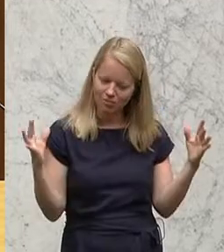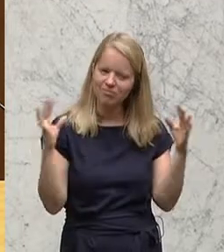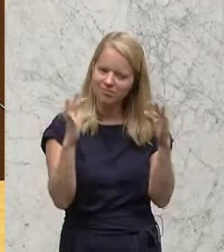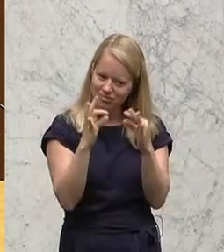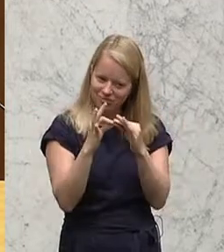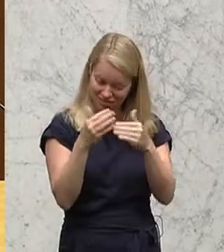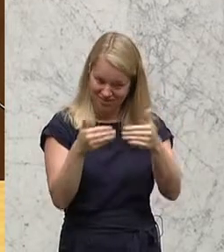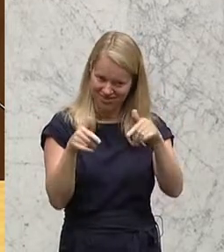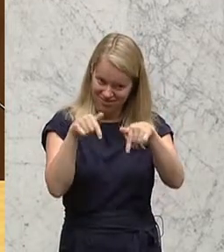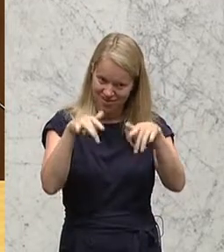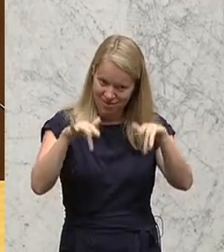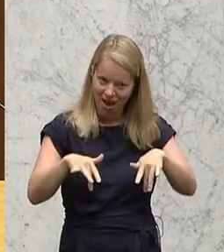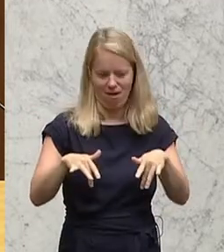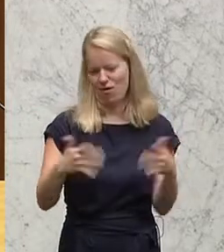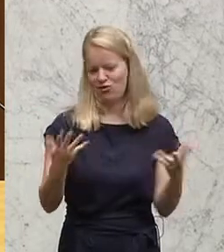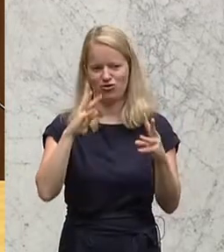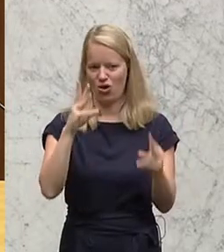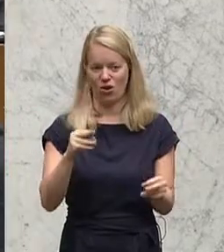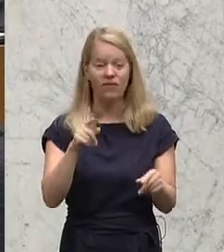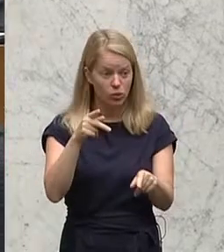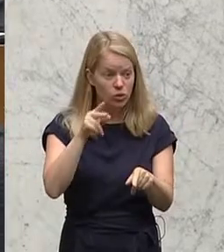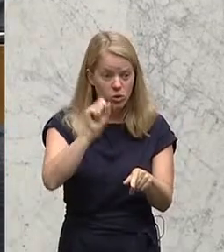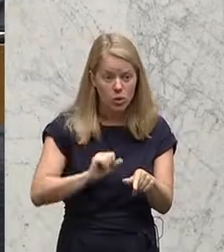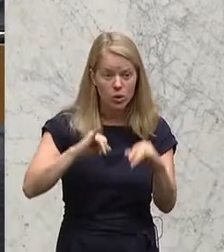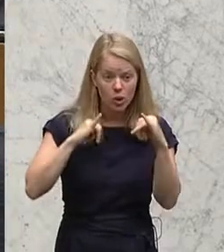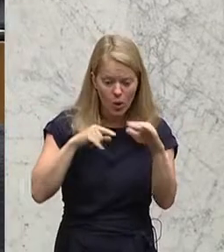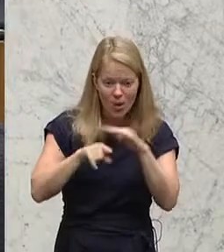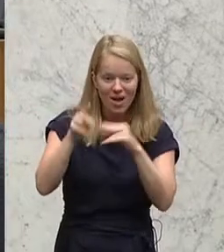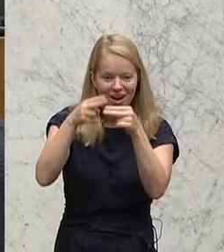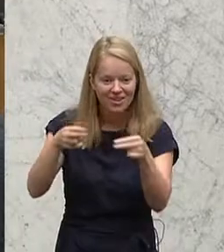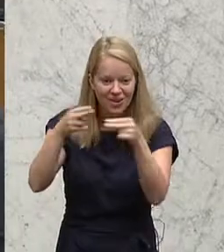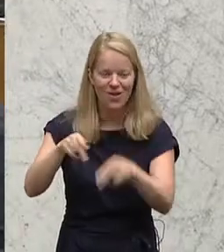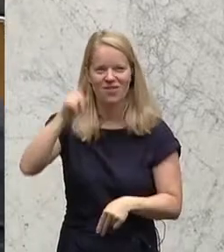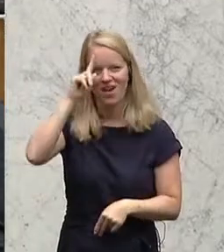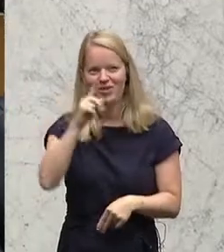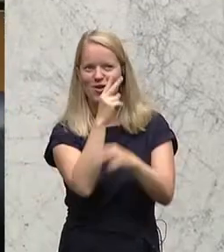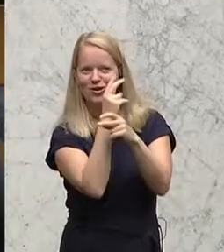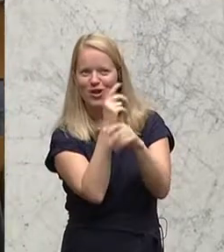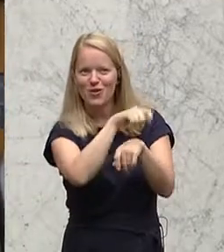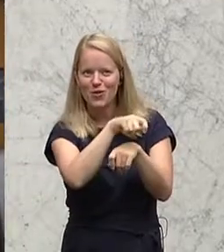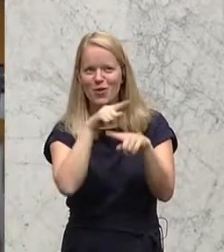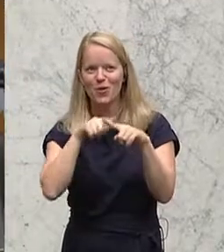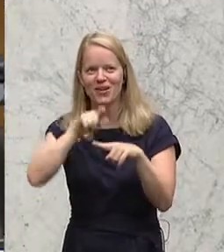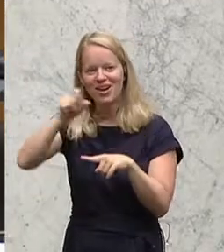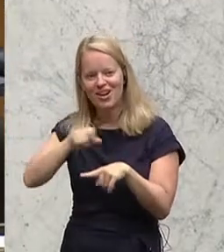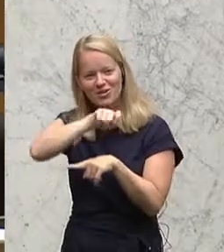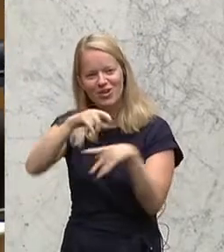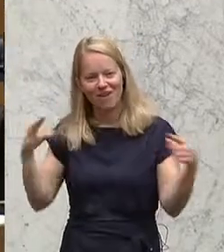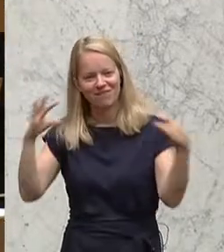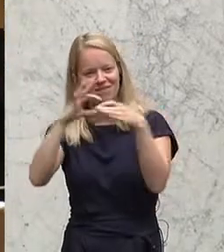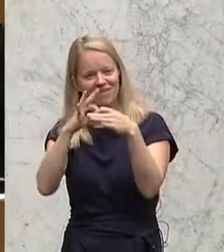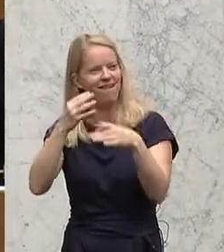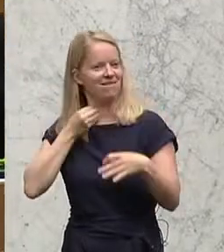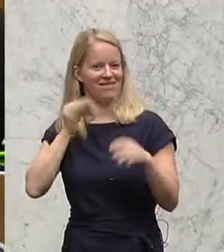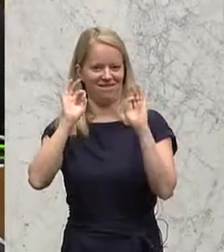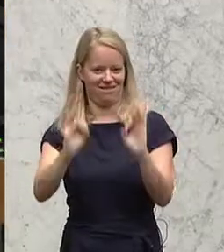der in Südtirol ins Restaurant geht, weiß um die Vorzüge der alpenländischen Küche, die sich mit jenen Vorzügen der italienischen Küche